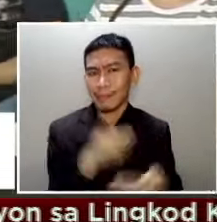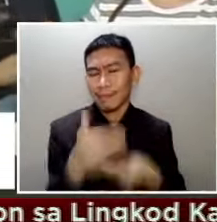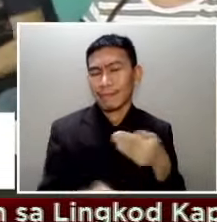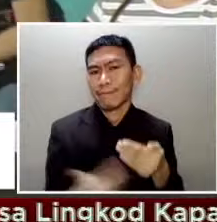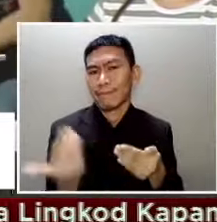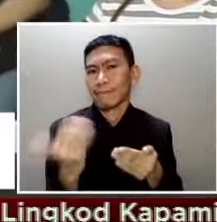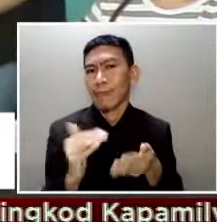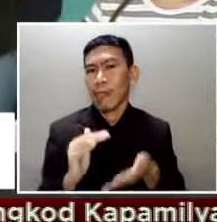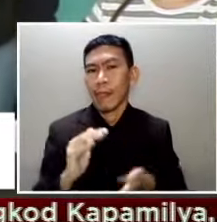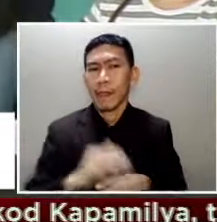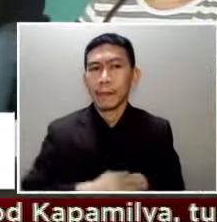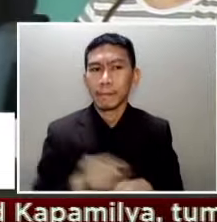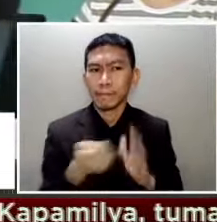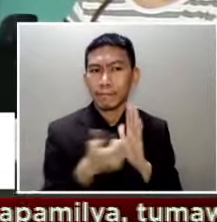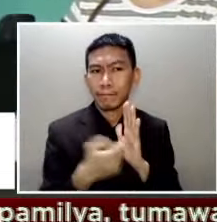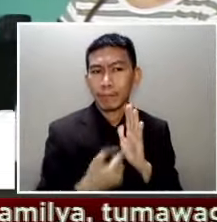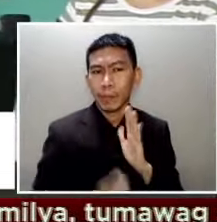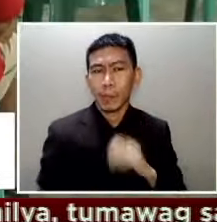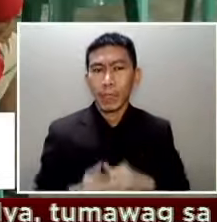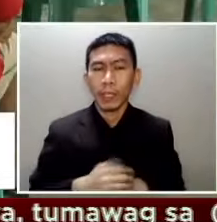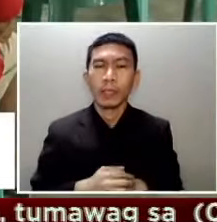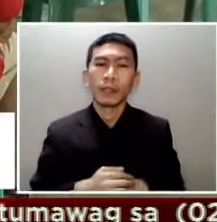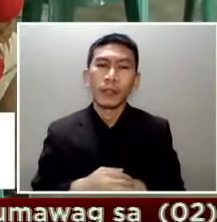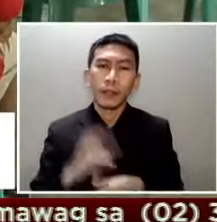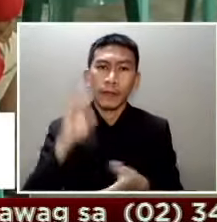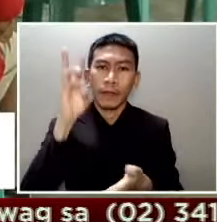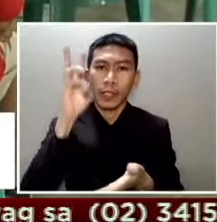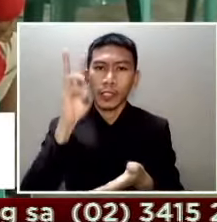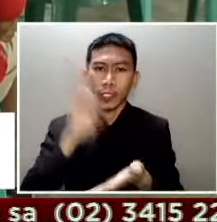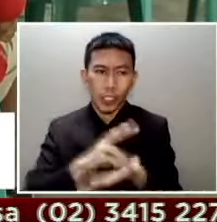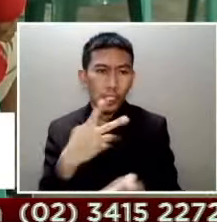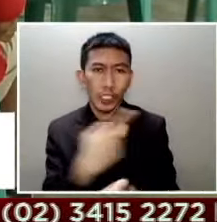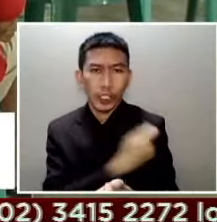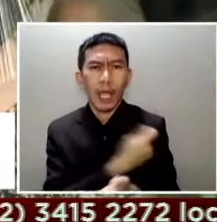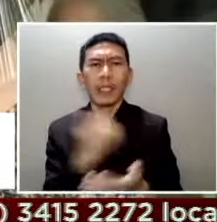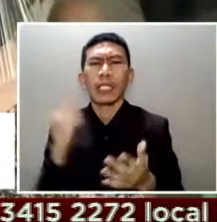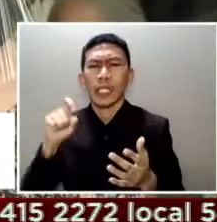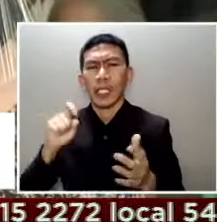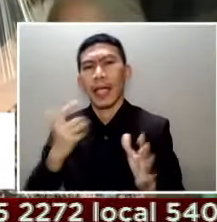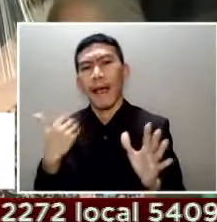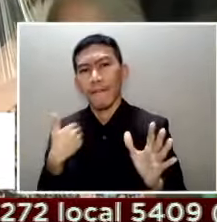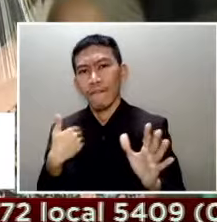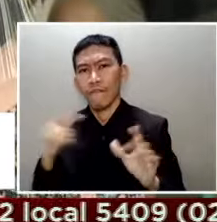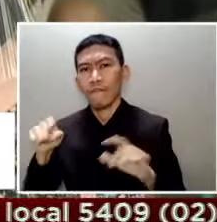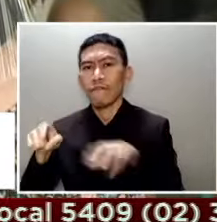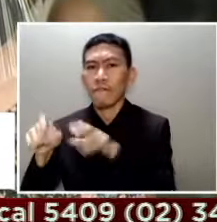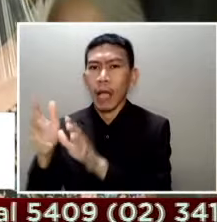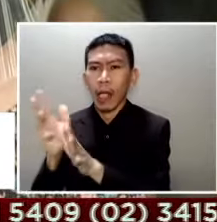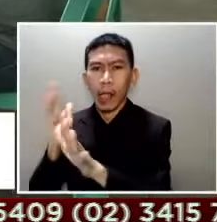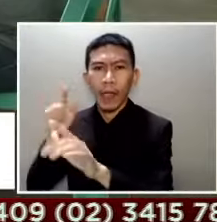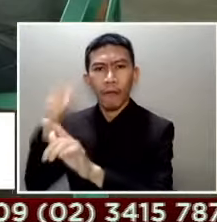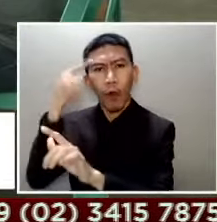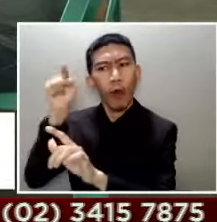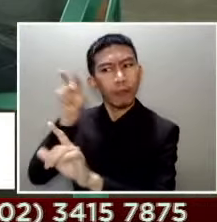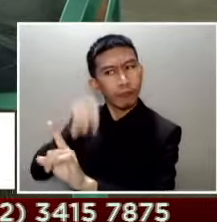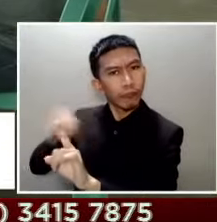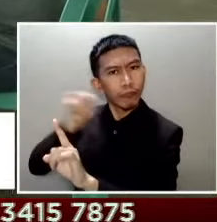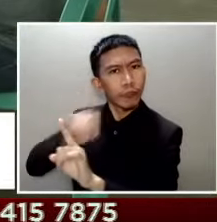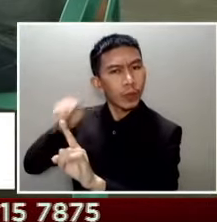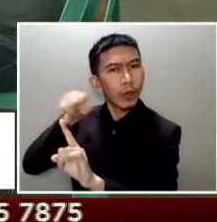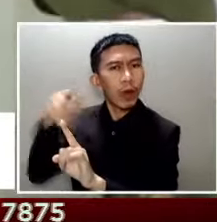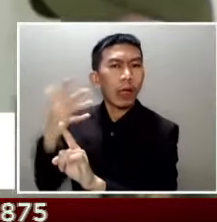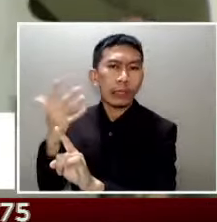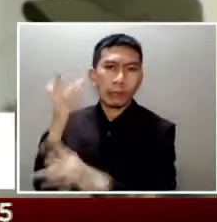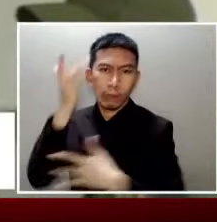dapat may nakatalagang lane ang vaccination site para sa mga taong minomonitor dahil sa kanilang sakit para tuloy-tuloy ang daloy ng